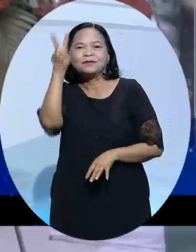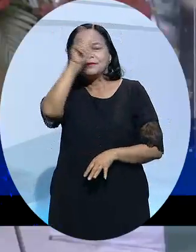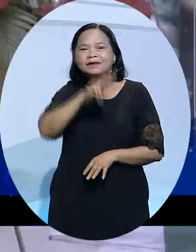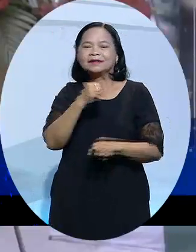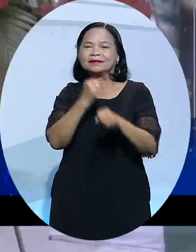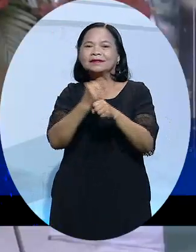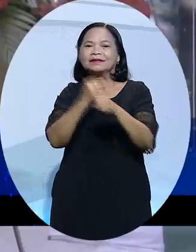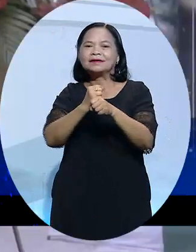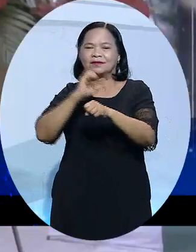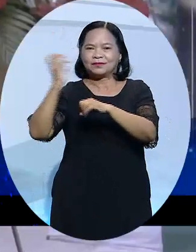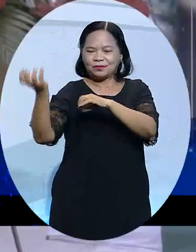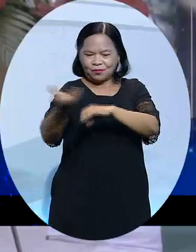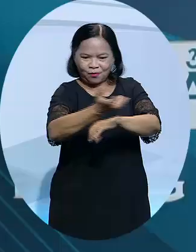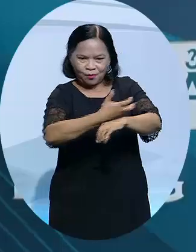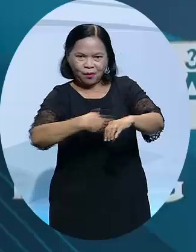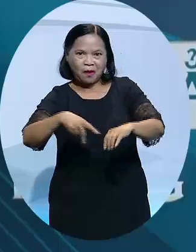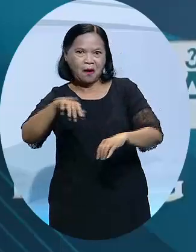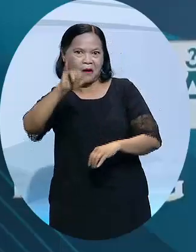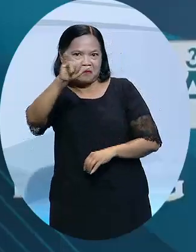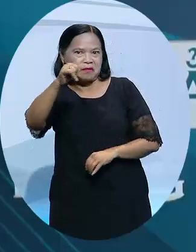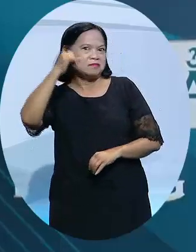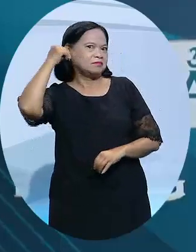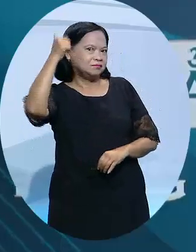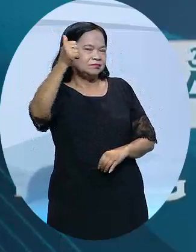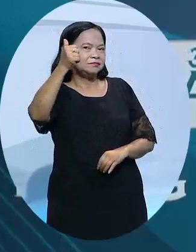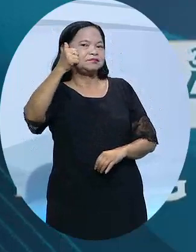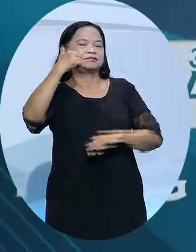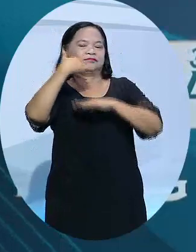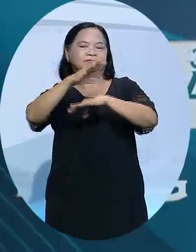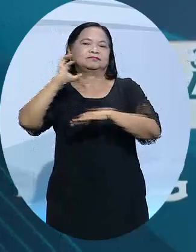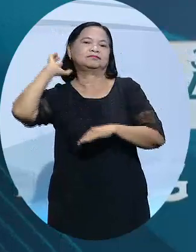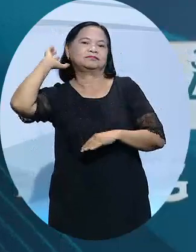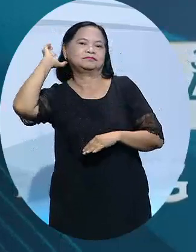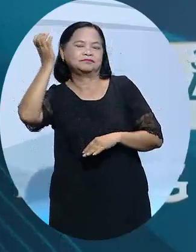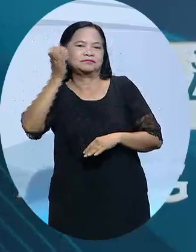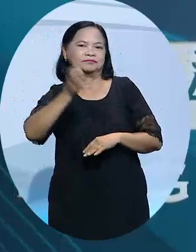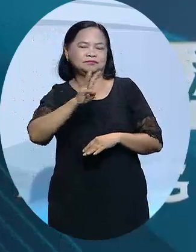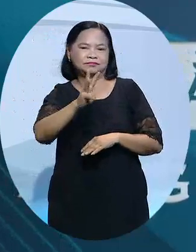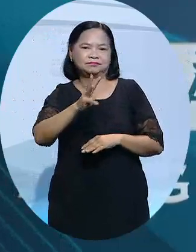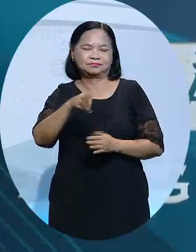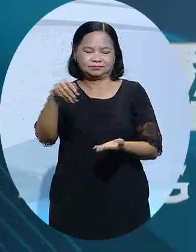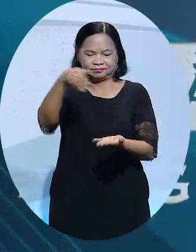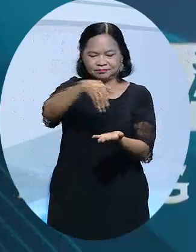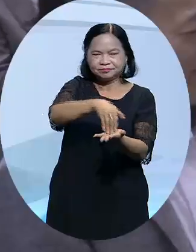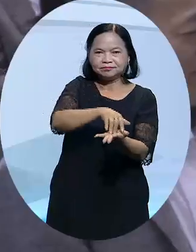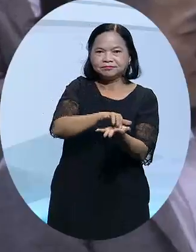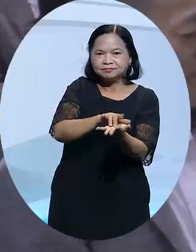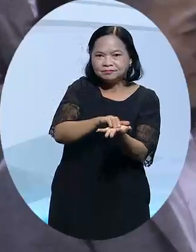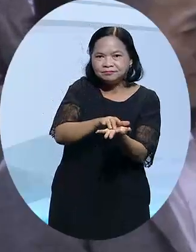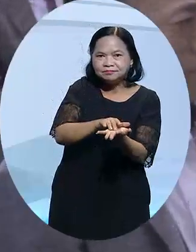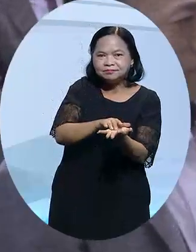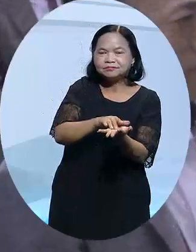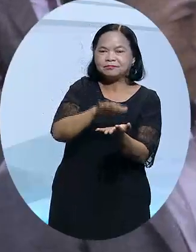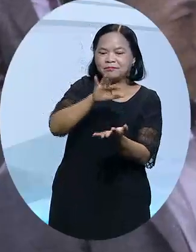làm việc tại những quốc gia có nền y khoa hiện đại trên thế giới. Hiện nay, Westway đã đầu tư vào công nghệ quét dấu hiện đại máy